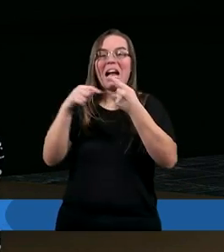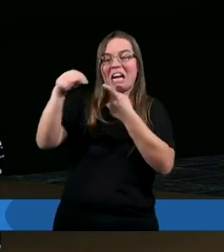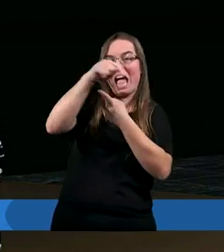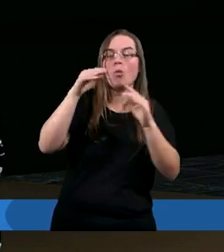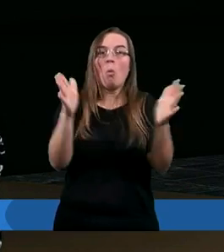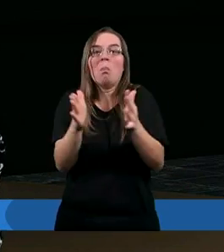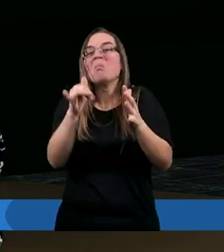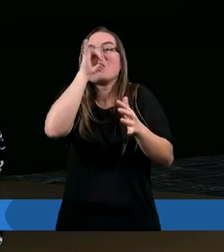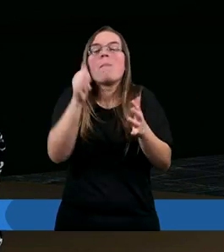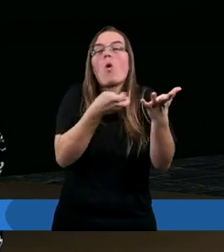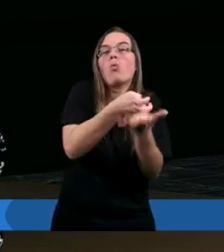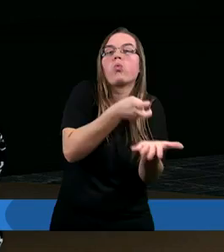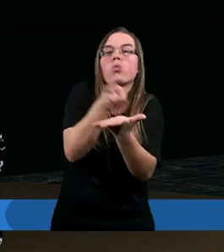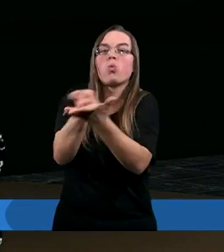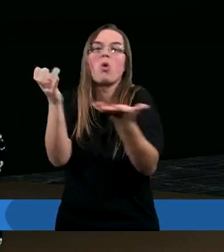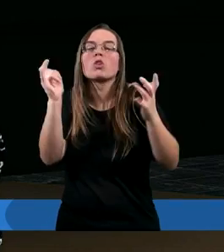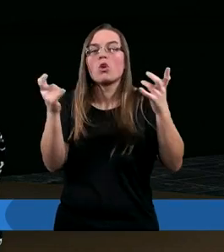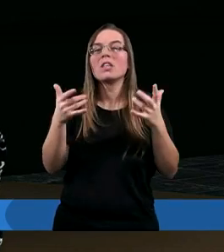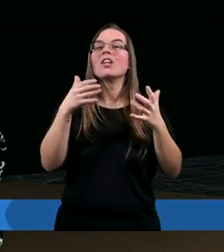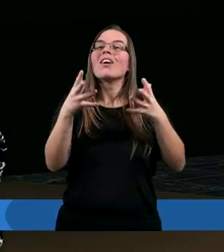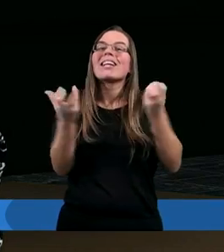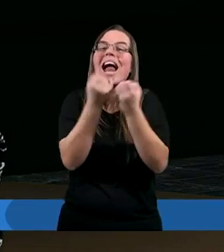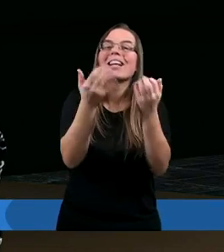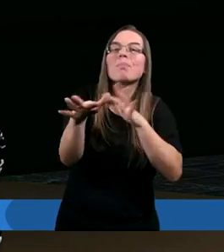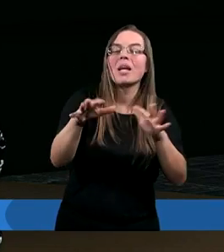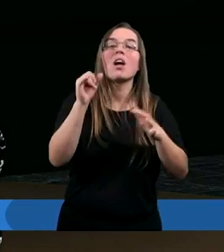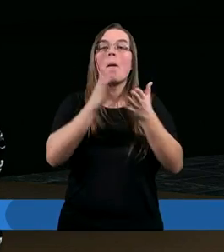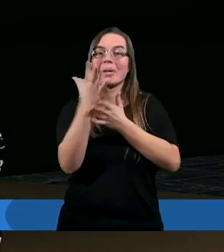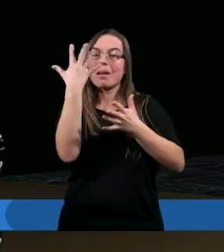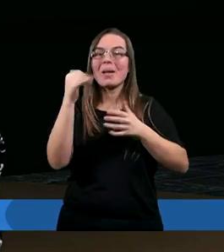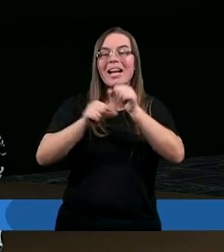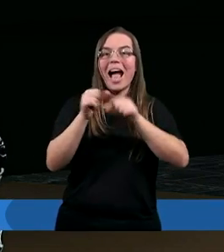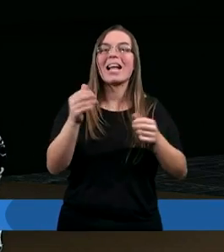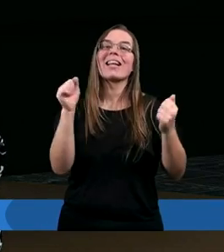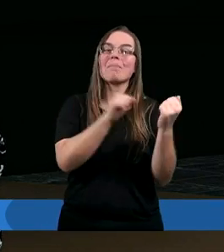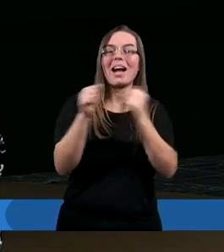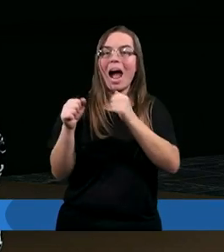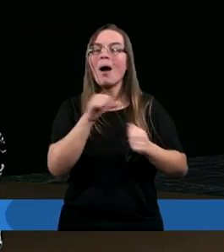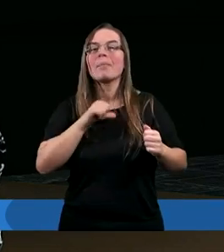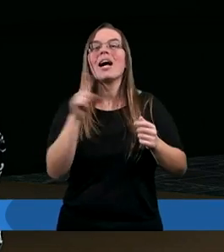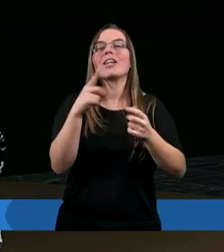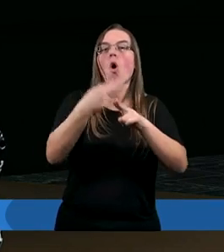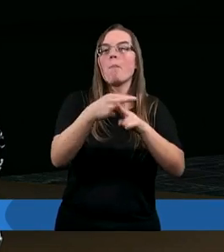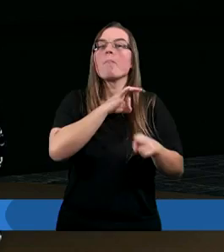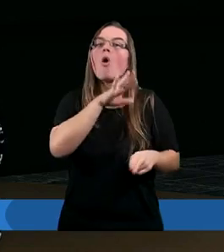w stanie tego usunąć. Na dodatek jeszcze przez ostatnie pięć lat zmagałam się z chorobami moich dzieci,